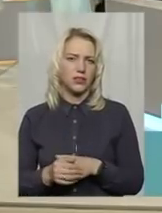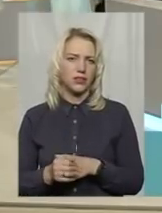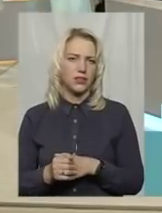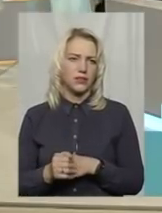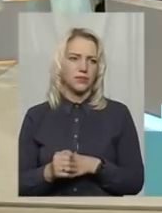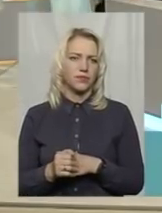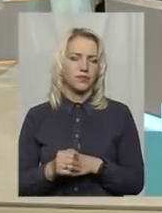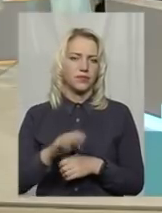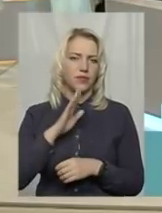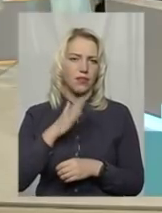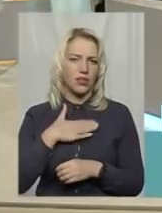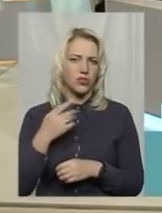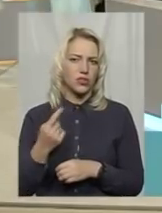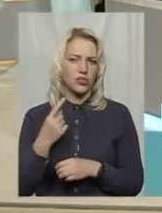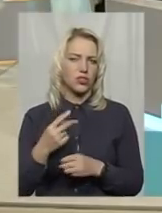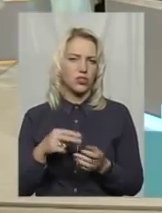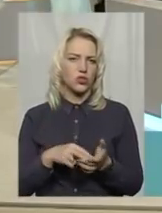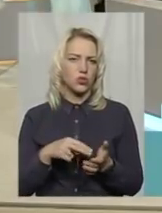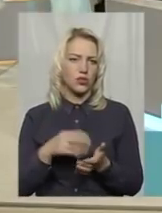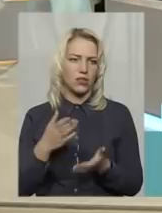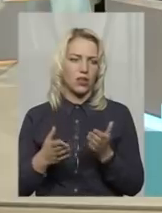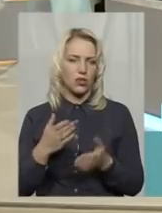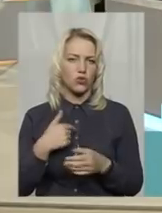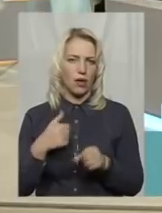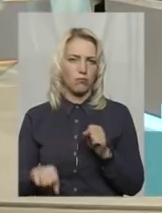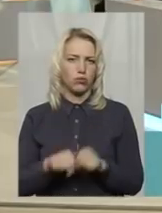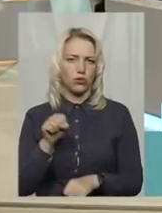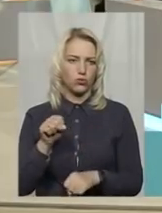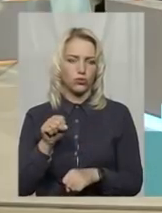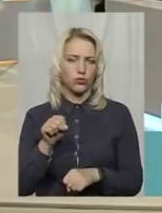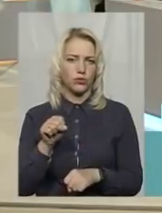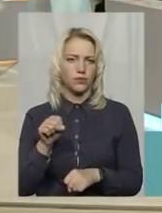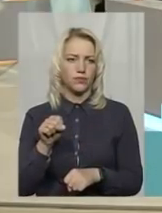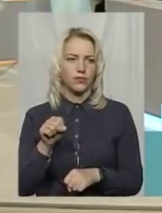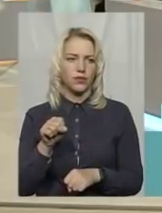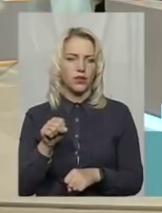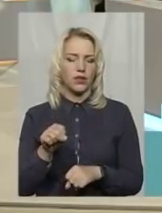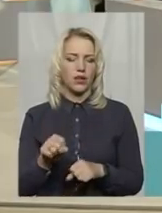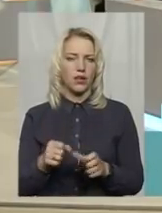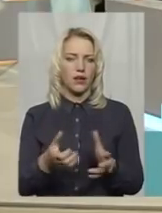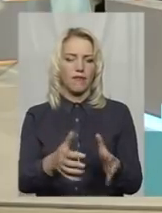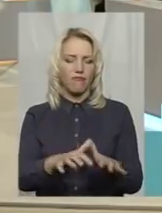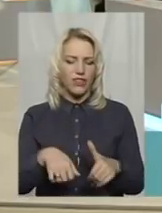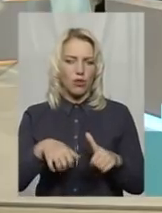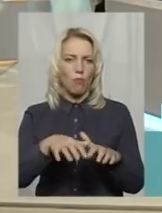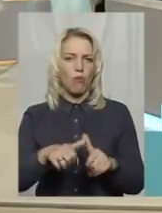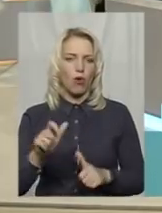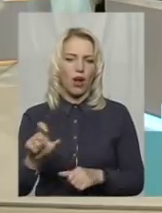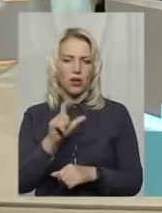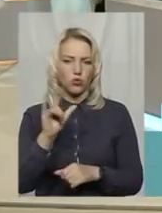стоять, якщо я порушу відбор газопостачання підприємства,